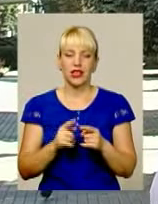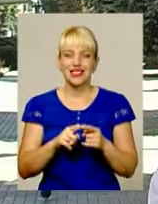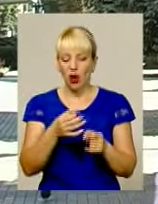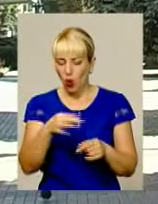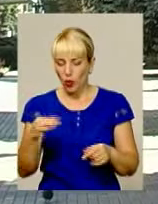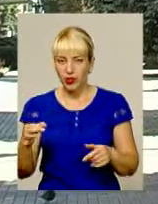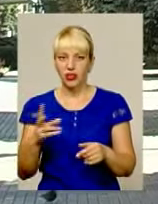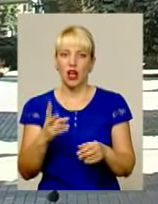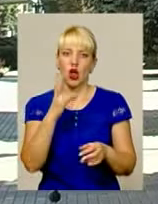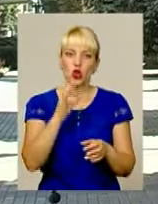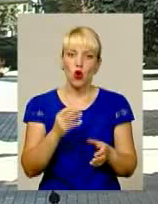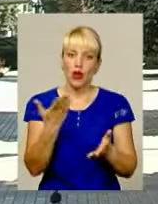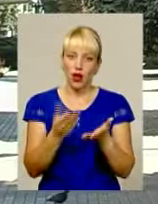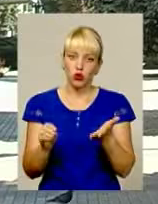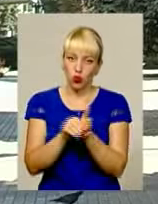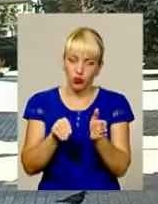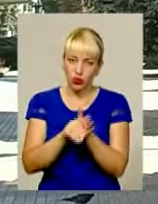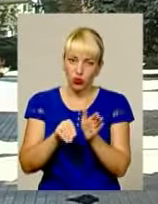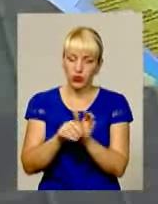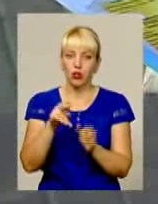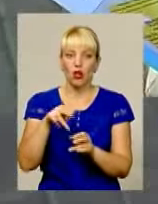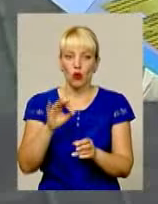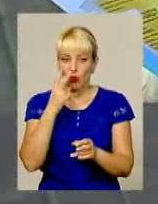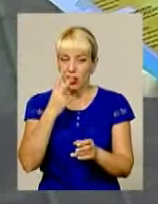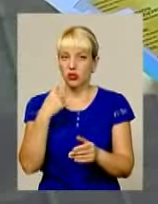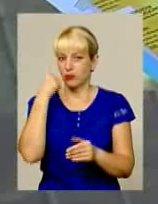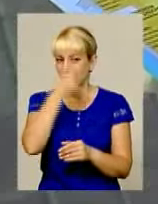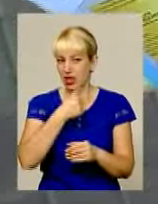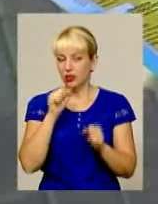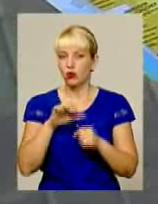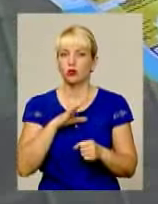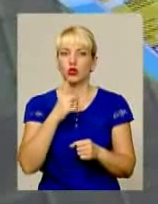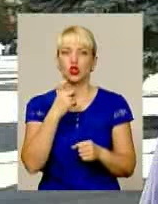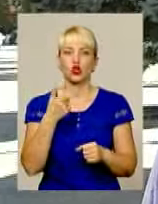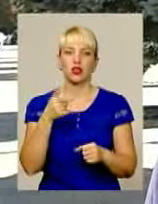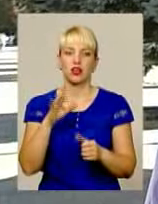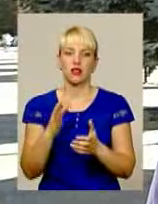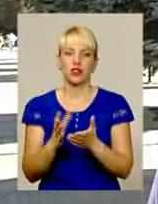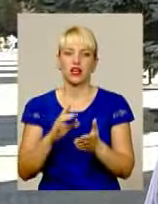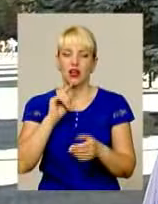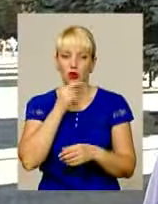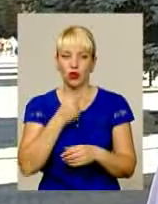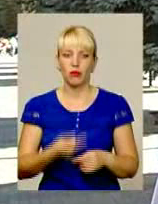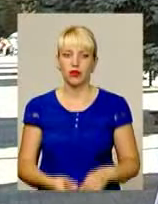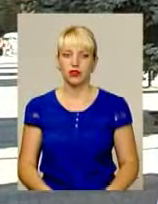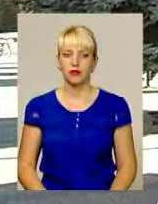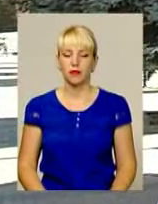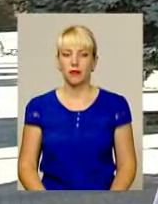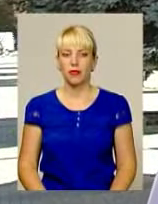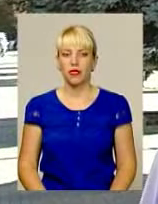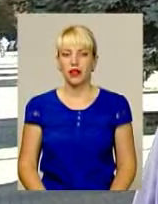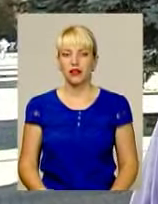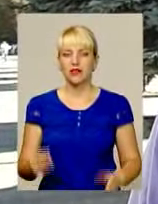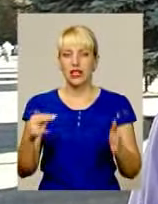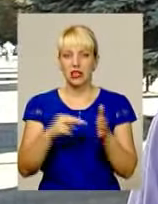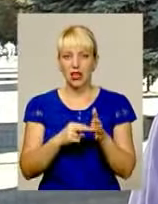копійок, але копійка до копійки в підсумку у рік, і ми бачимо, що це десь сотня гривень вже може бути. Вимикаючи прилади з розеток, ми можемо